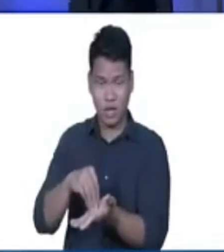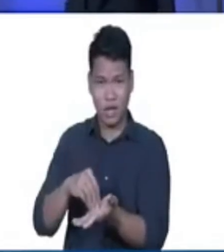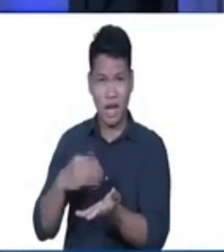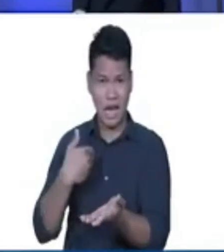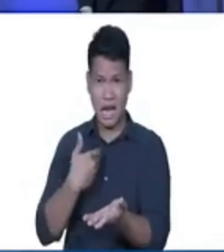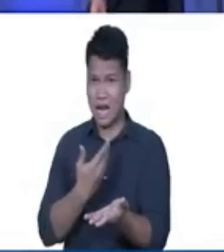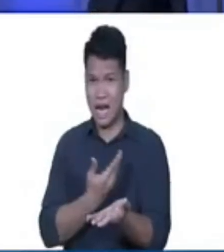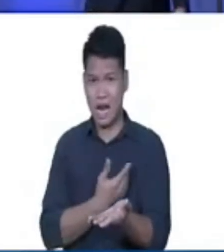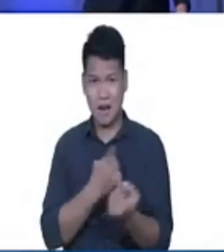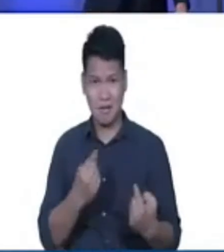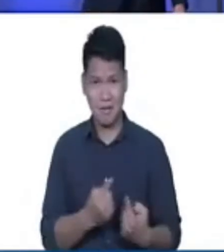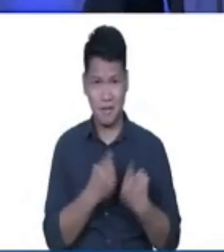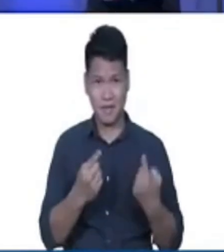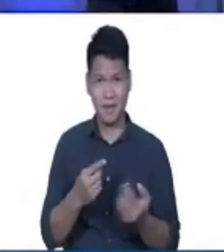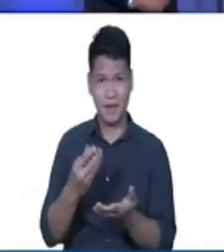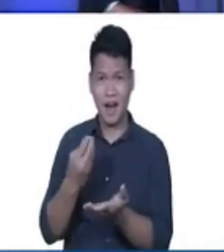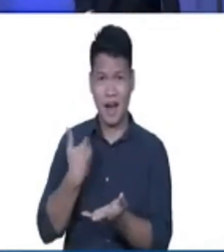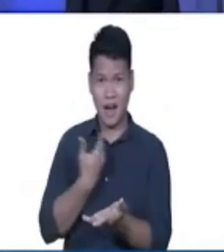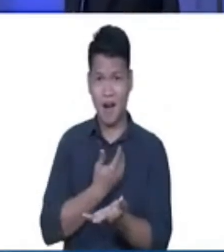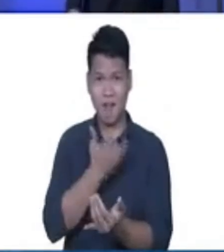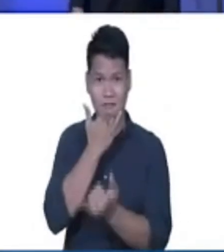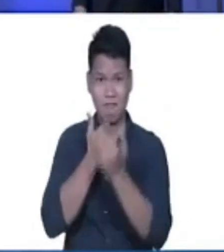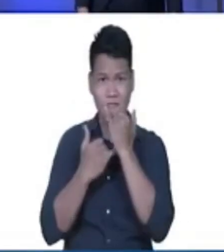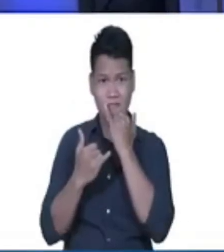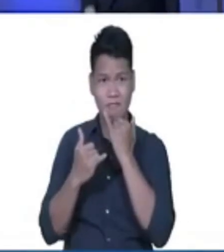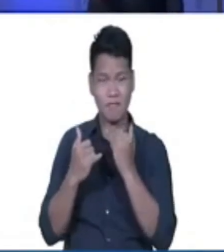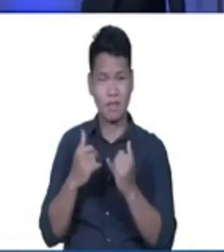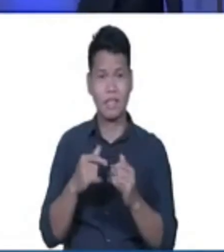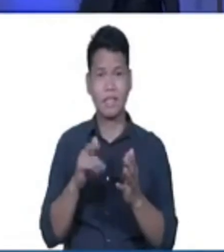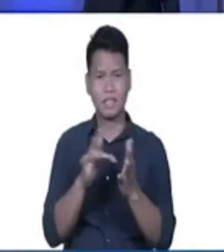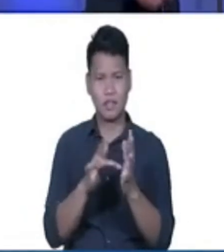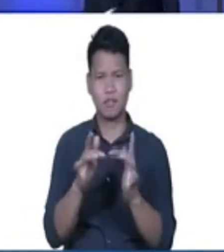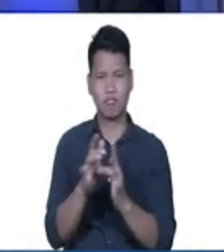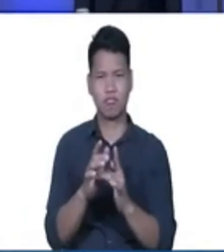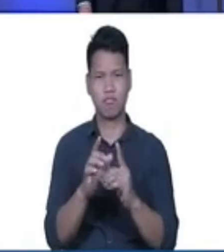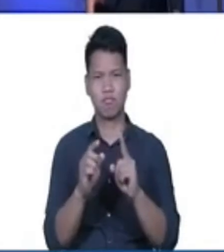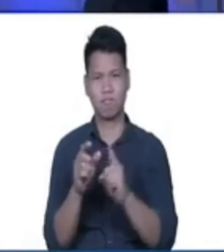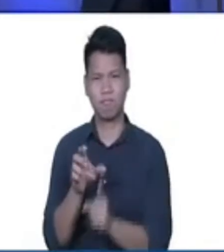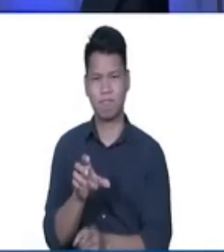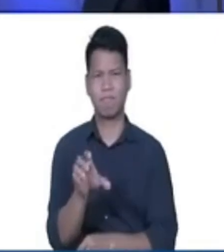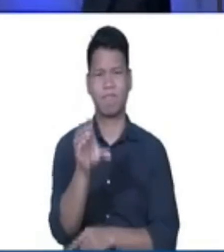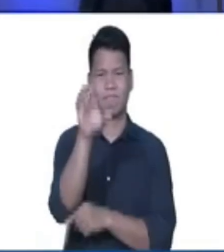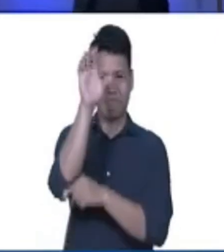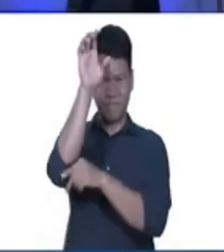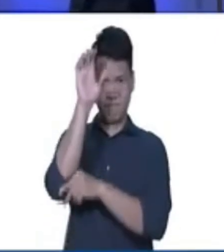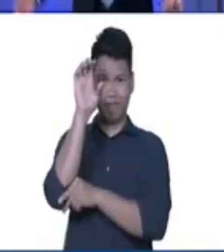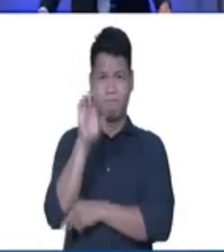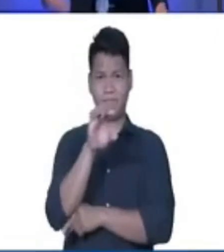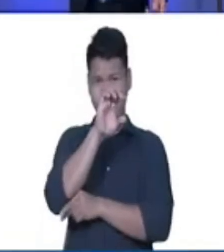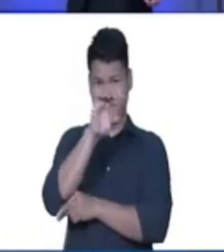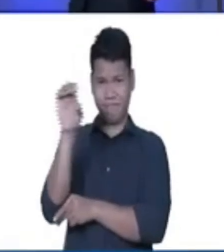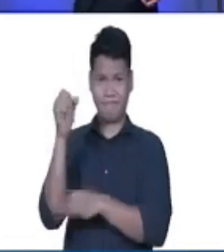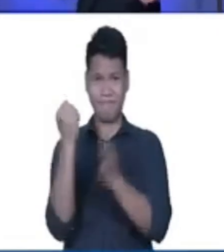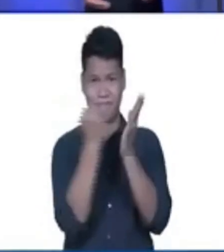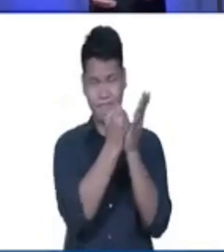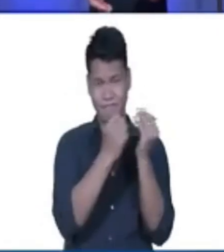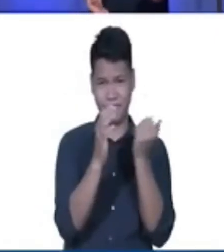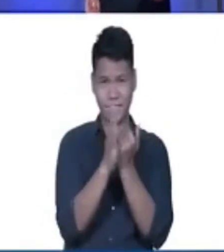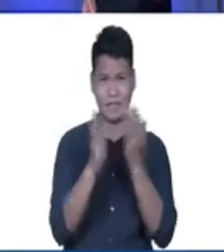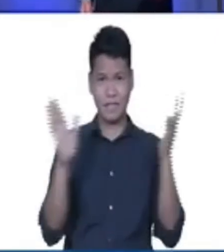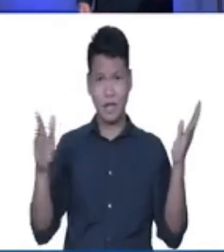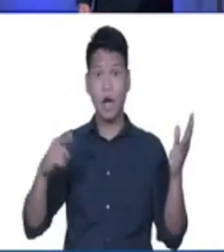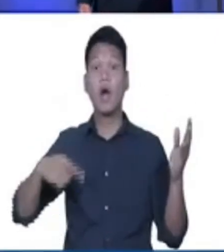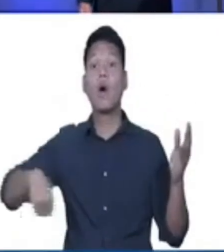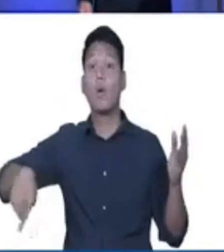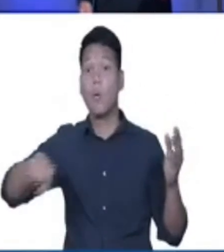pagkakasala Siya pong namatay doon sa cross ng kalbaryo upang tayo ay magkaroon ng buhay na walang hanggan